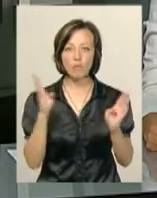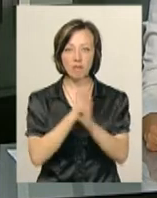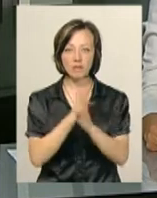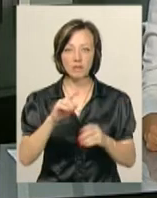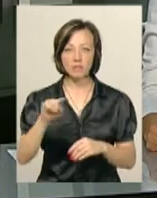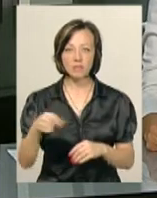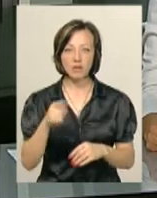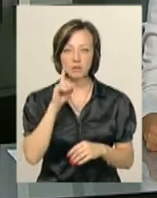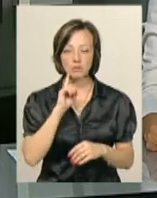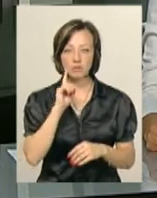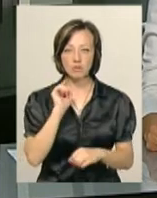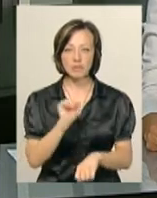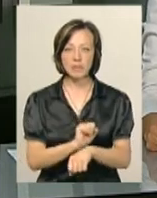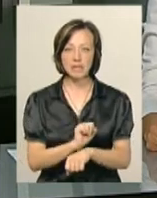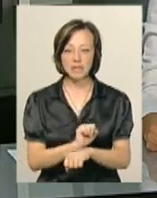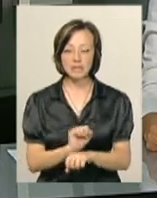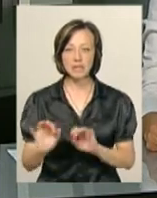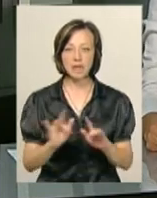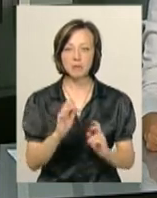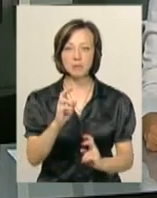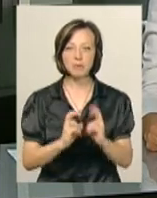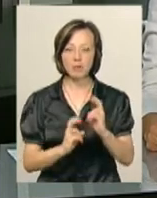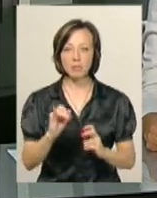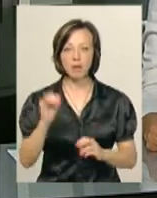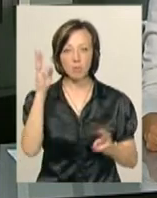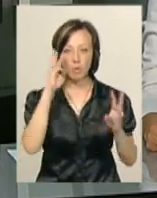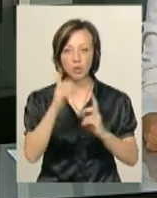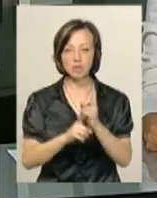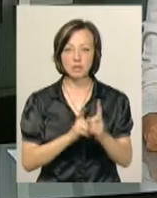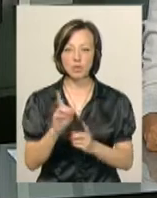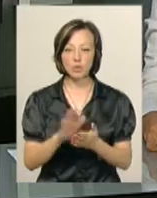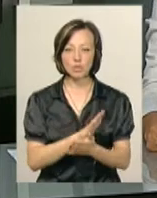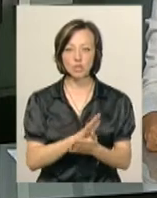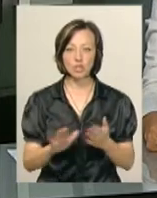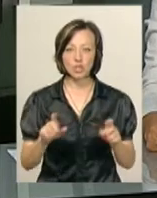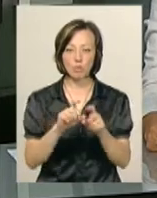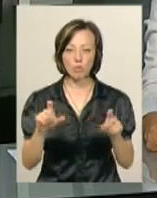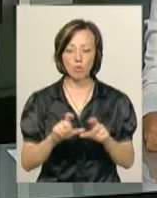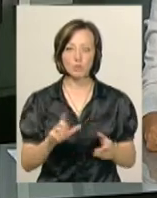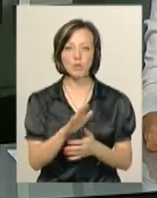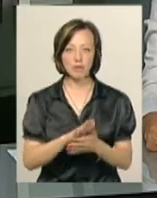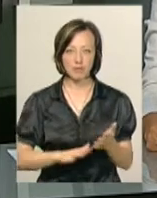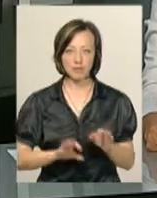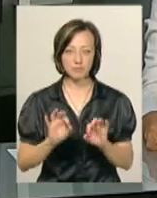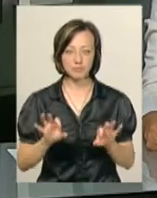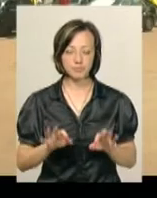Вимагають тимчасово припинити діяльність підприємства та модернізувати очисні споруди. Надія Драганчук продовжить.